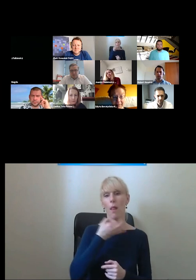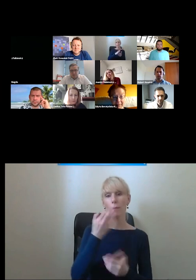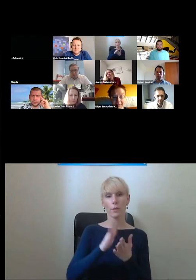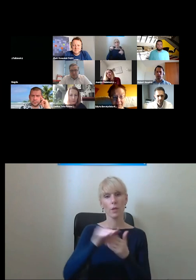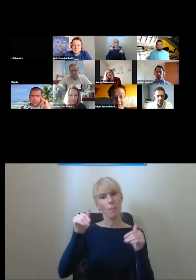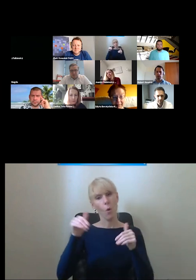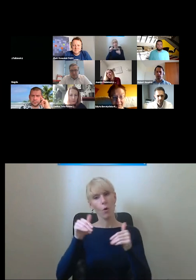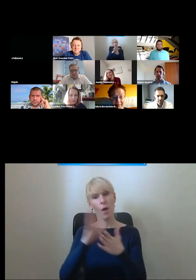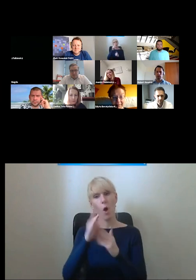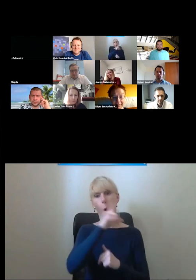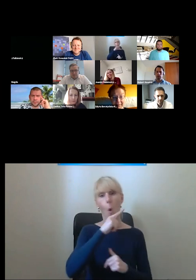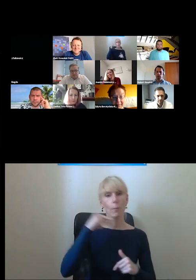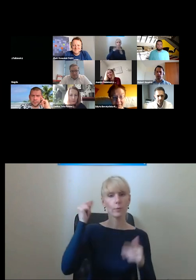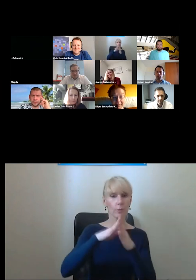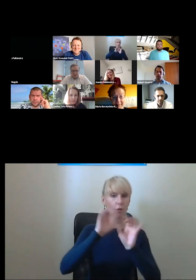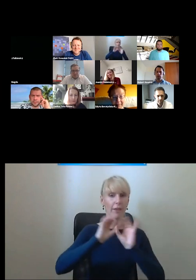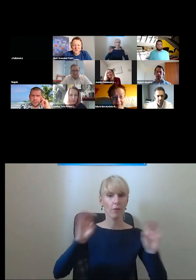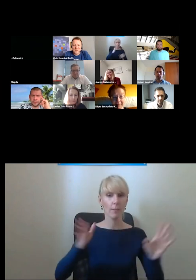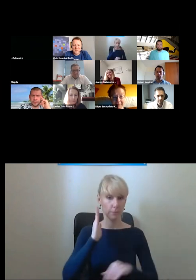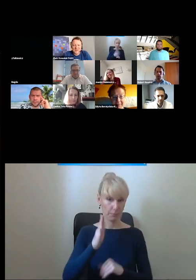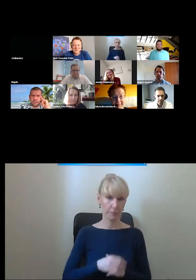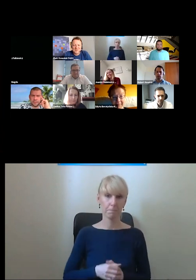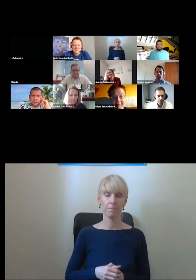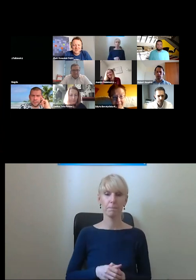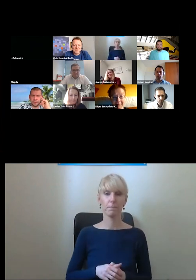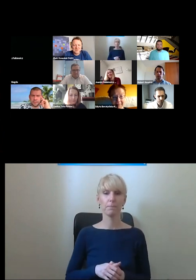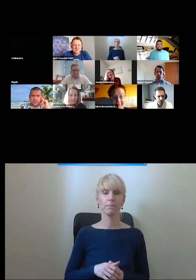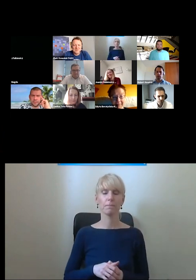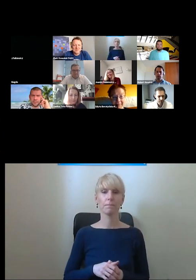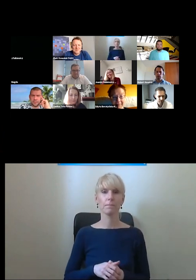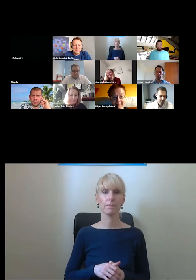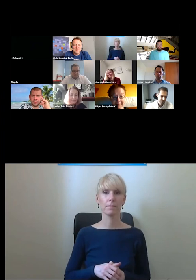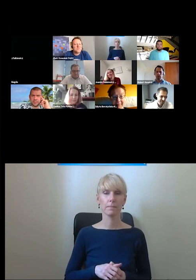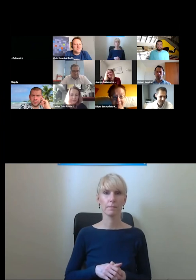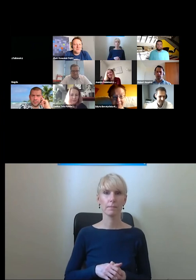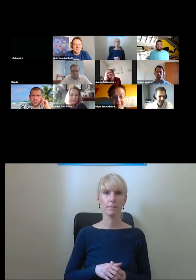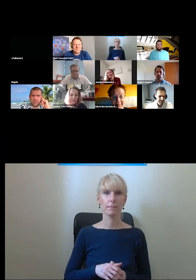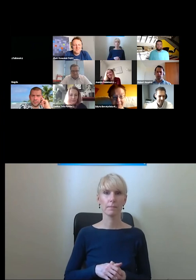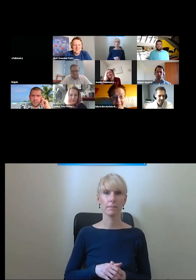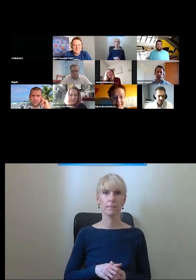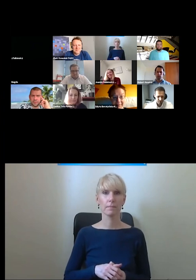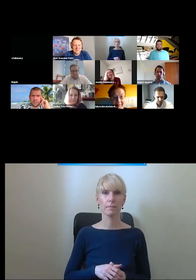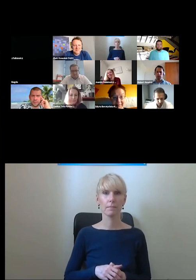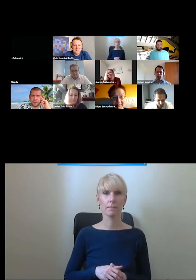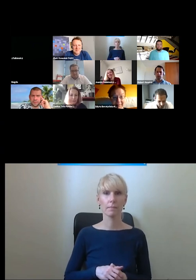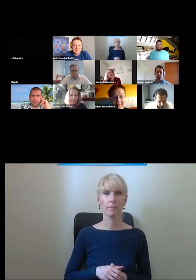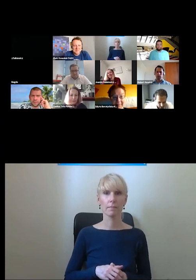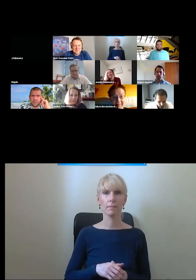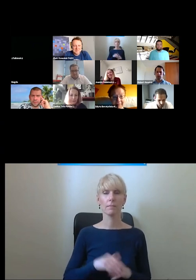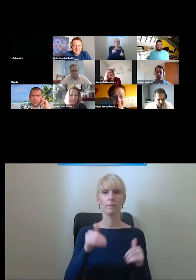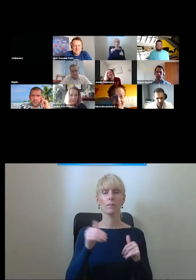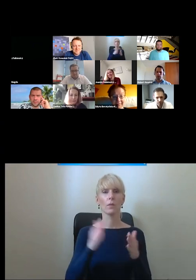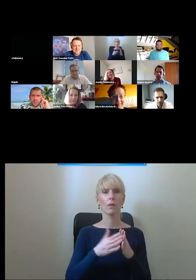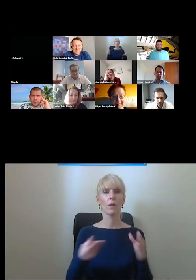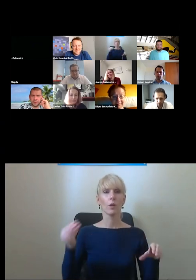optymistyczną informację w tym zakresie dziękuję ok dziękuję bardzo proszę bardzo jeśli mógłbym jeszcze dodać właśnie